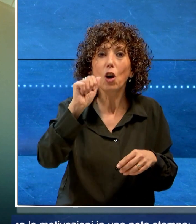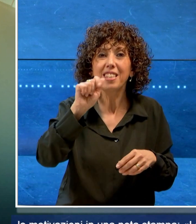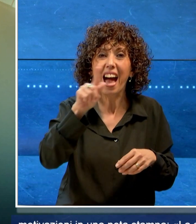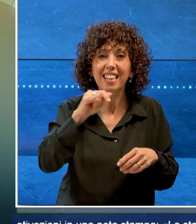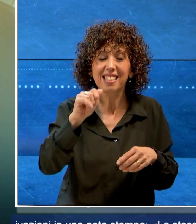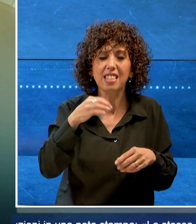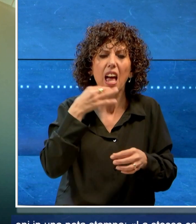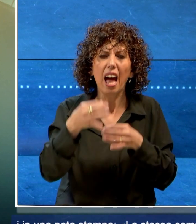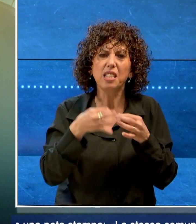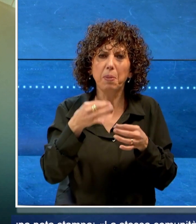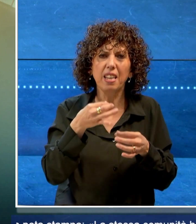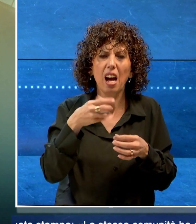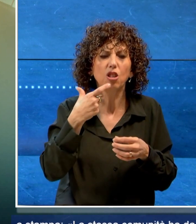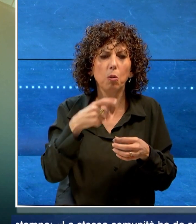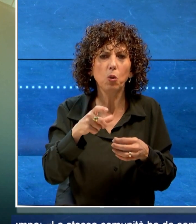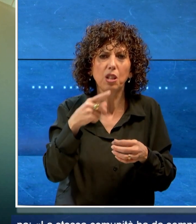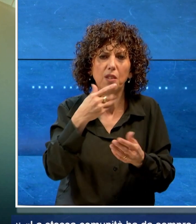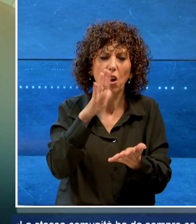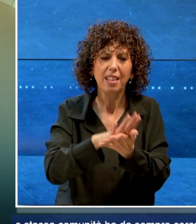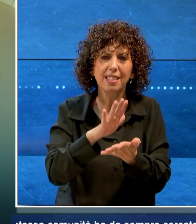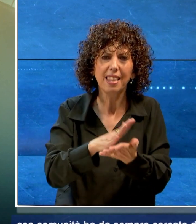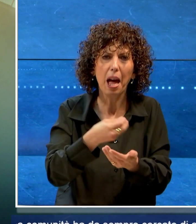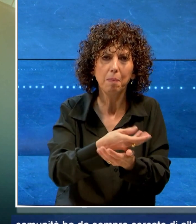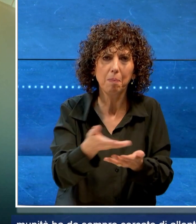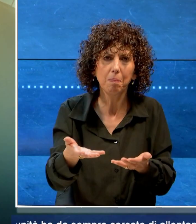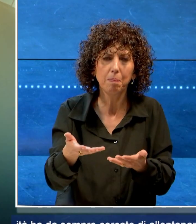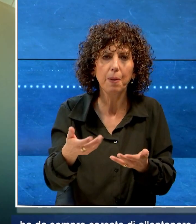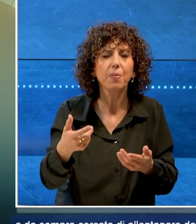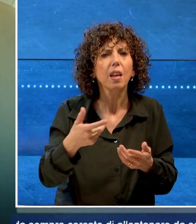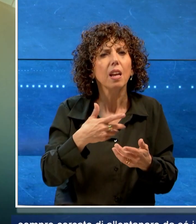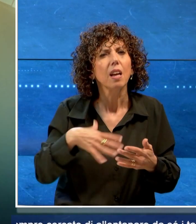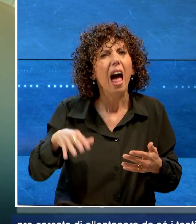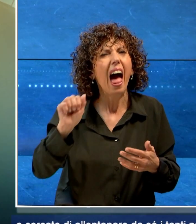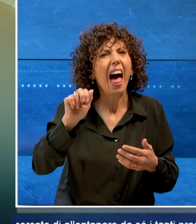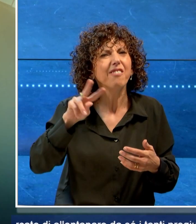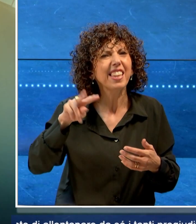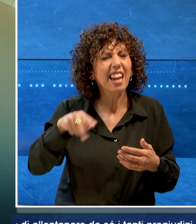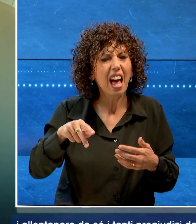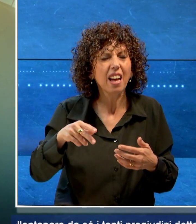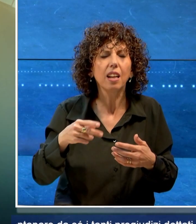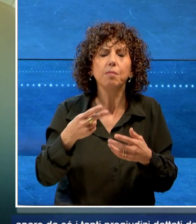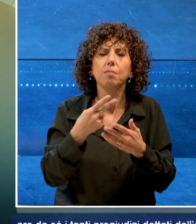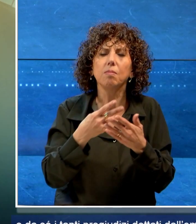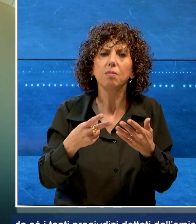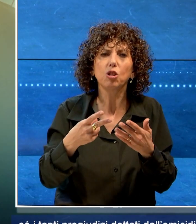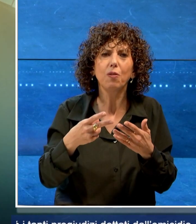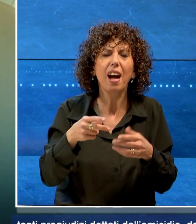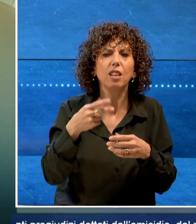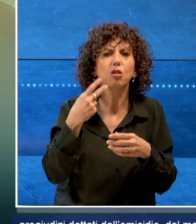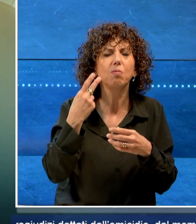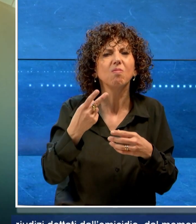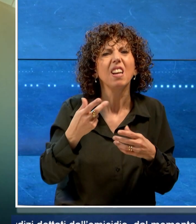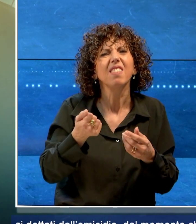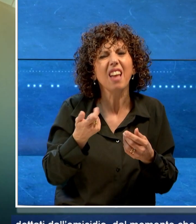motivazioni in una nota stampa. La stessa comodità ha da sempre cercato di allontanare da sé